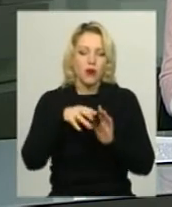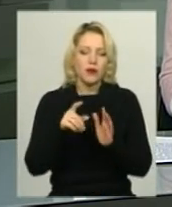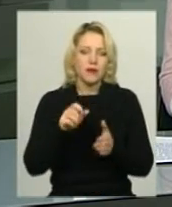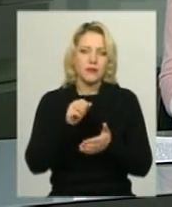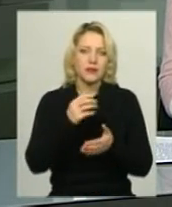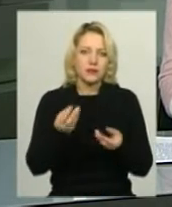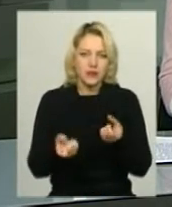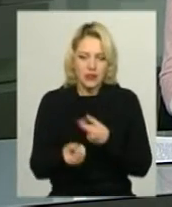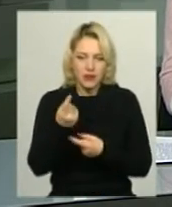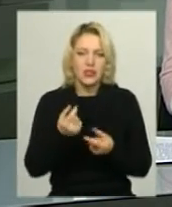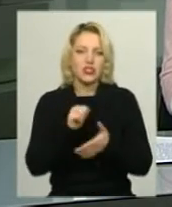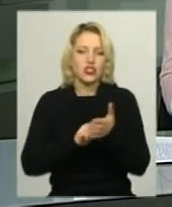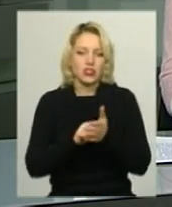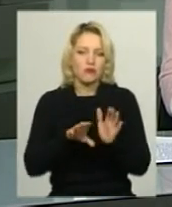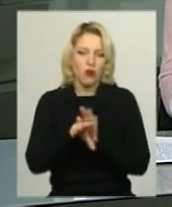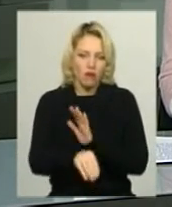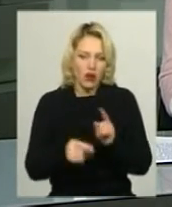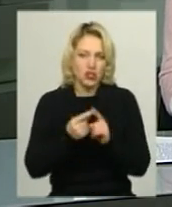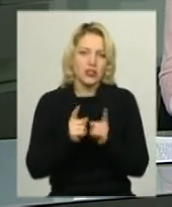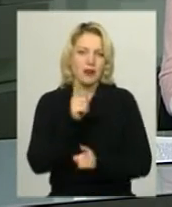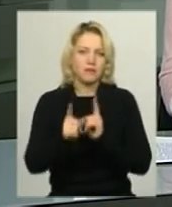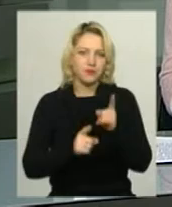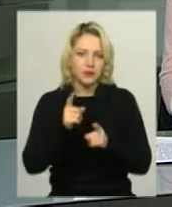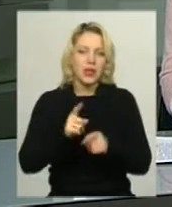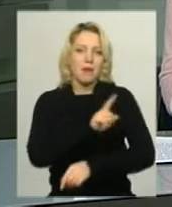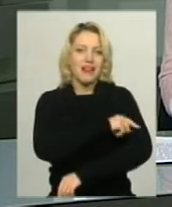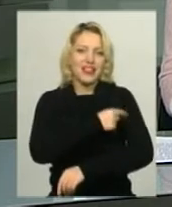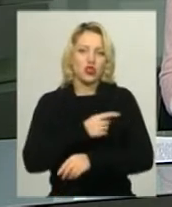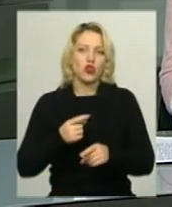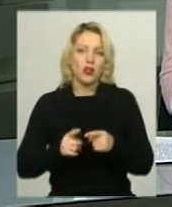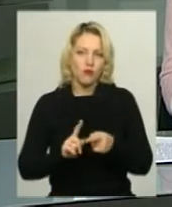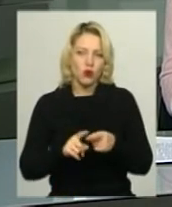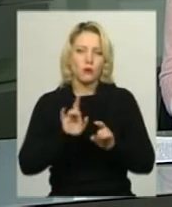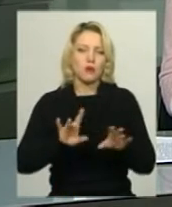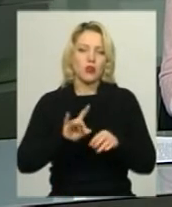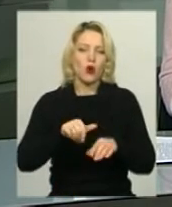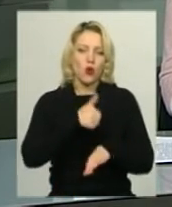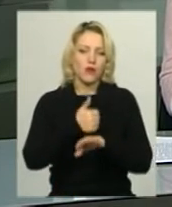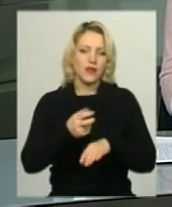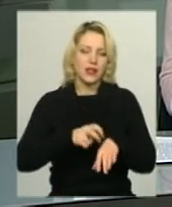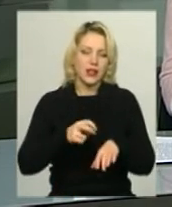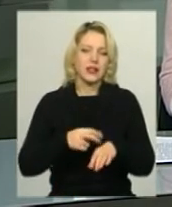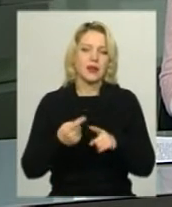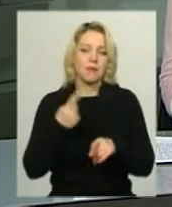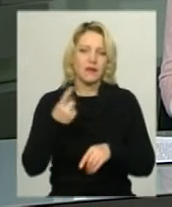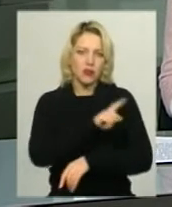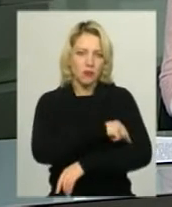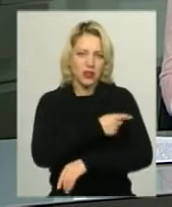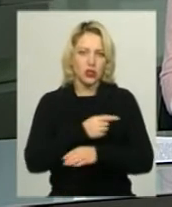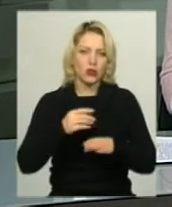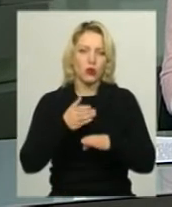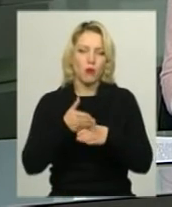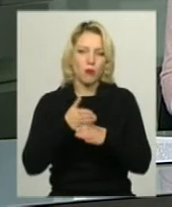нової медичної реформи системи охорони здоров'я. Про це повідомила головний лікар Литичівського центру первинної медико-санітарної